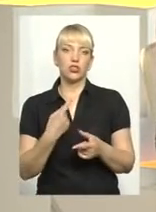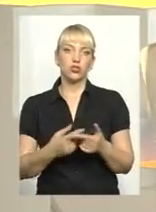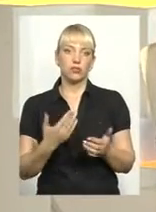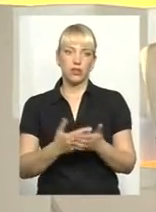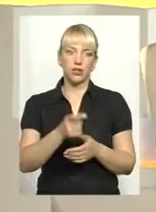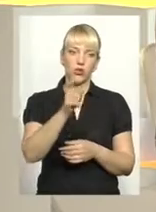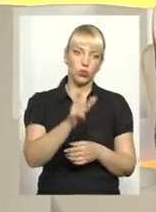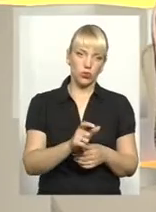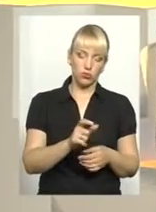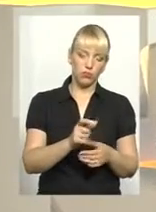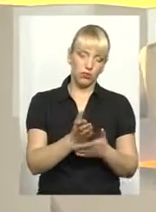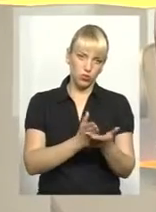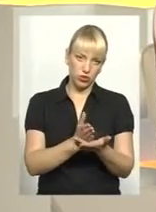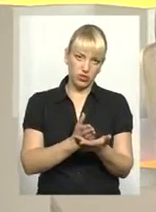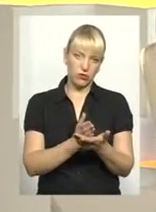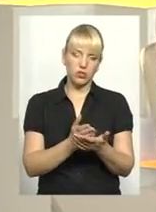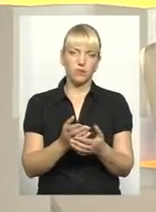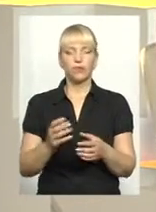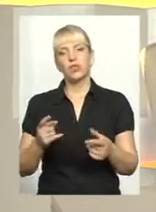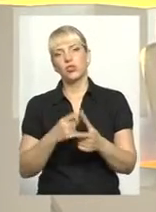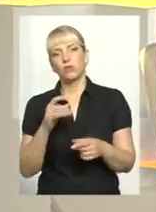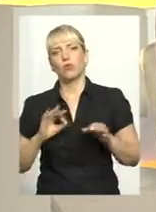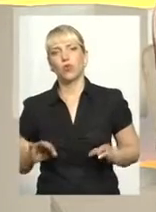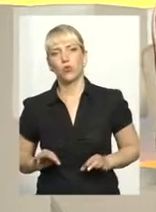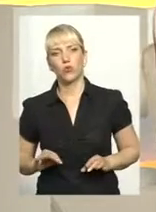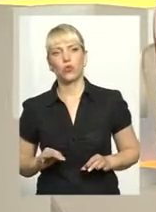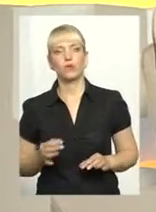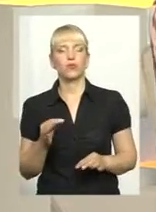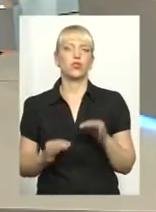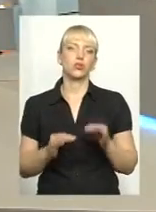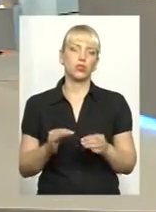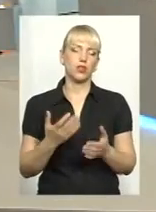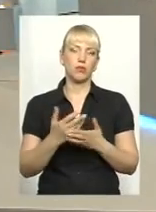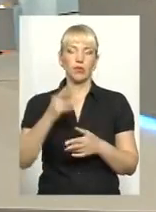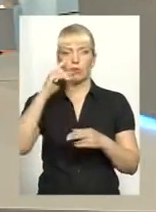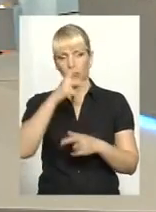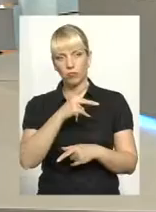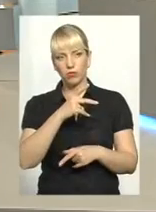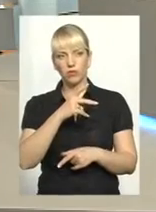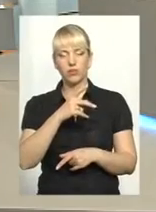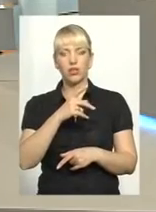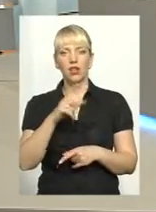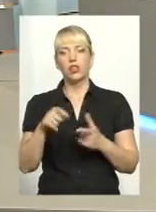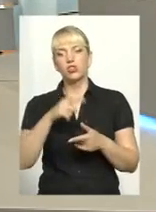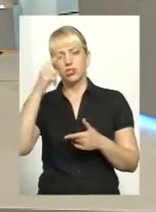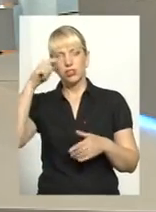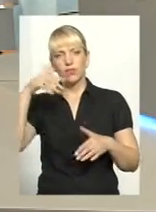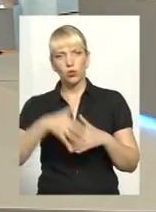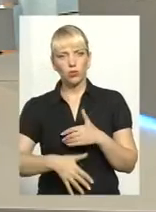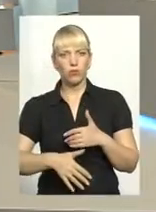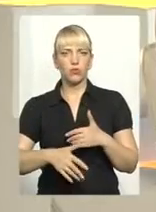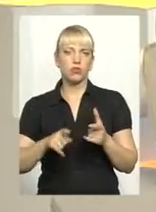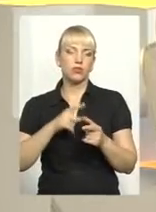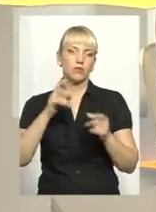посадовець, прокурор, суддя помилився, чи то свідомо, чи то випадково, скажімо так,